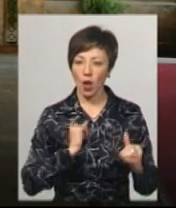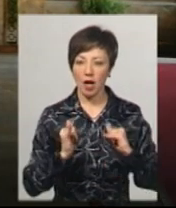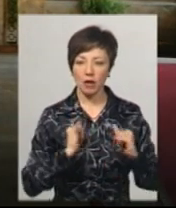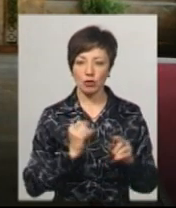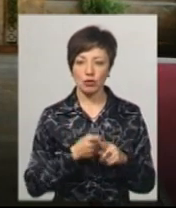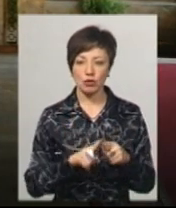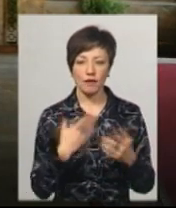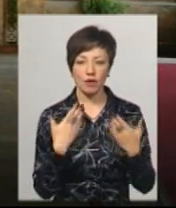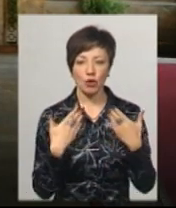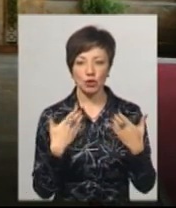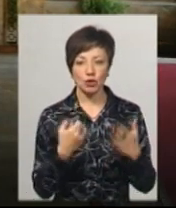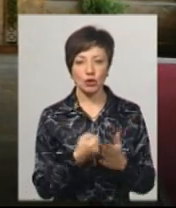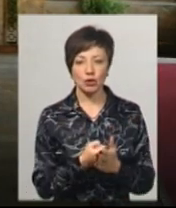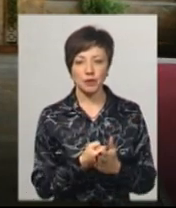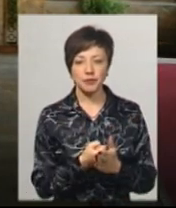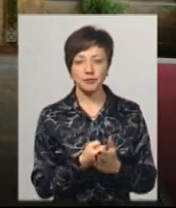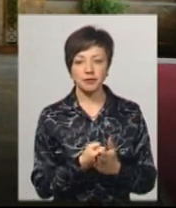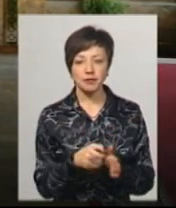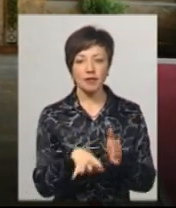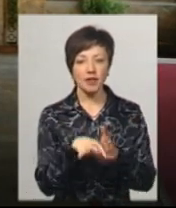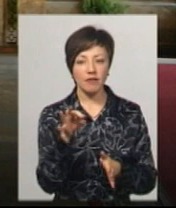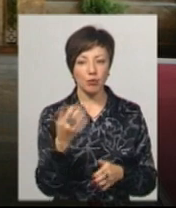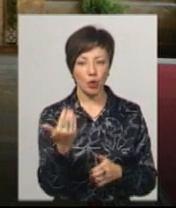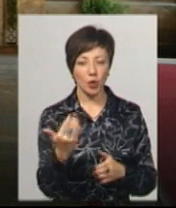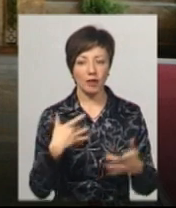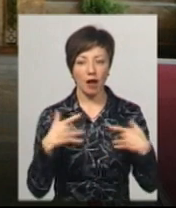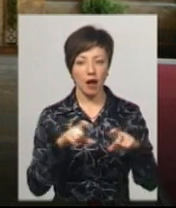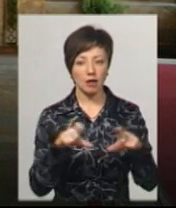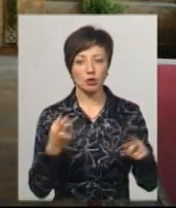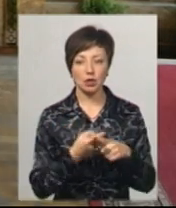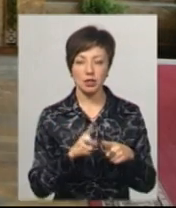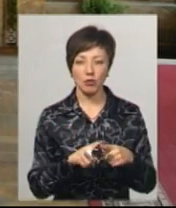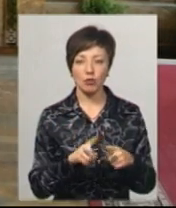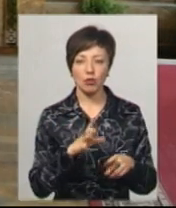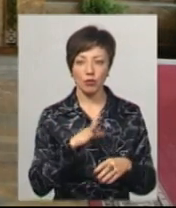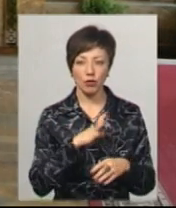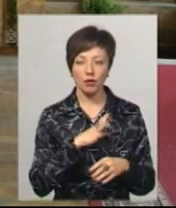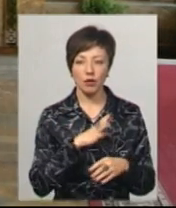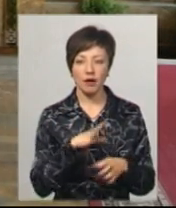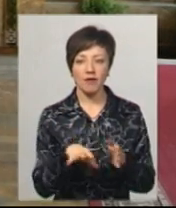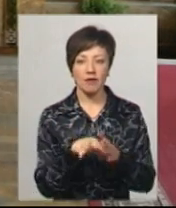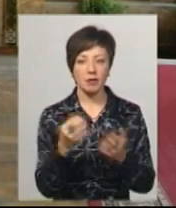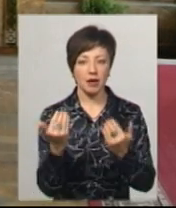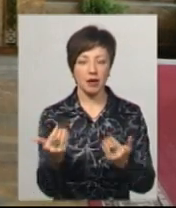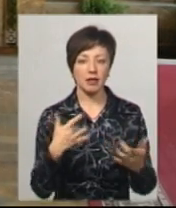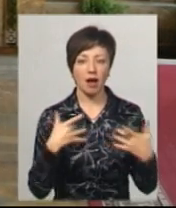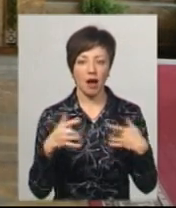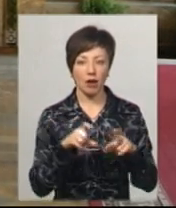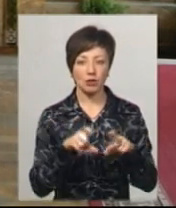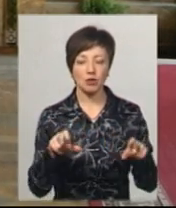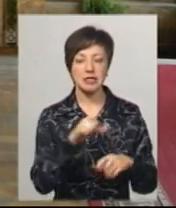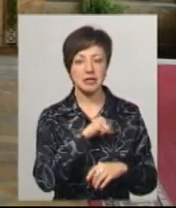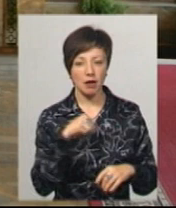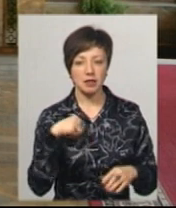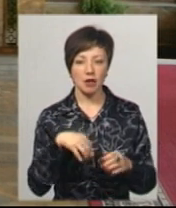відношуся, до вибору театру. І це був, власне кажучи, вибір театру. Тобто вони